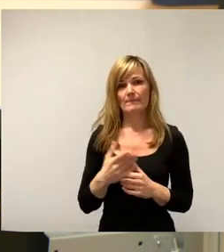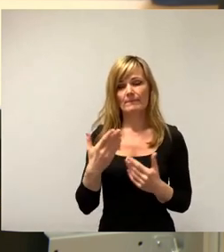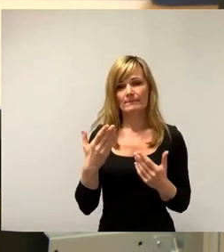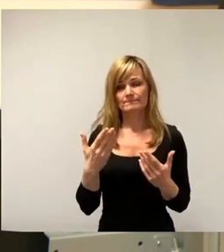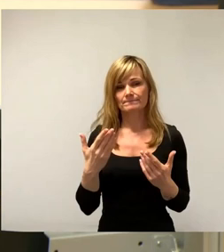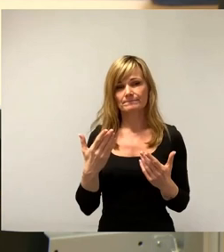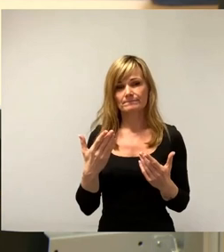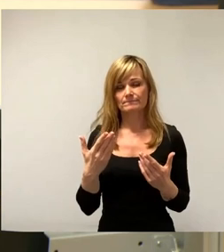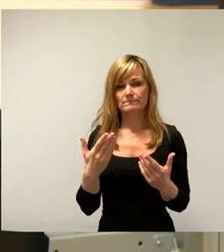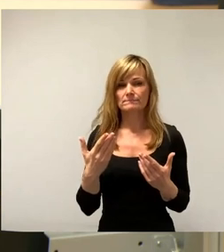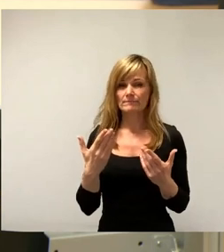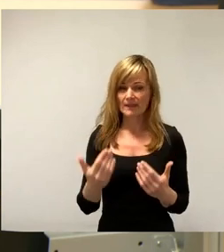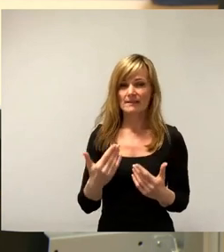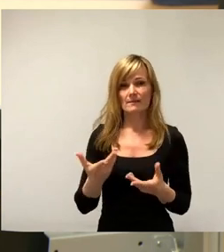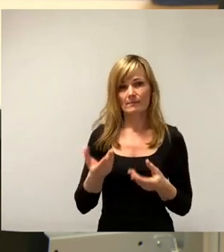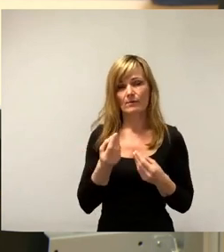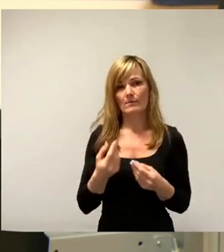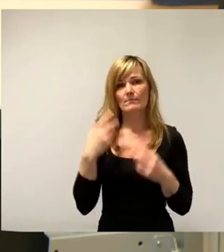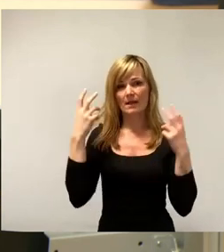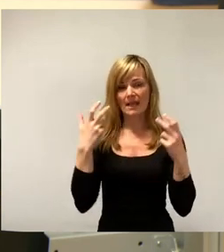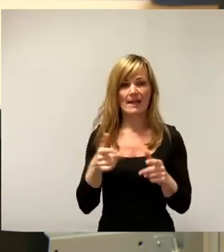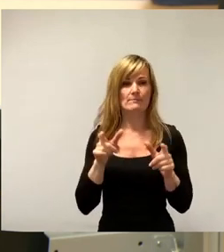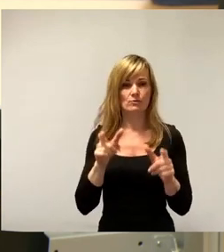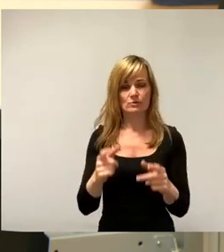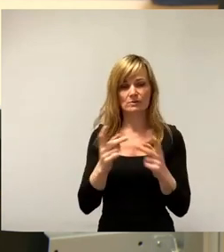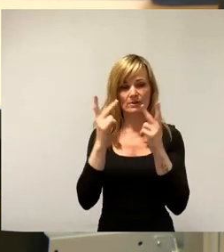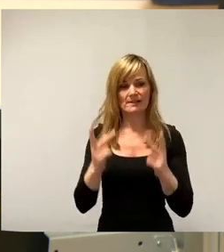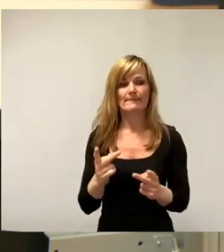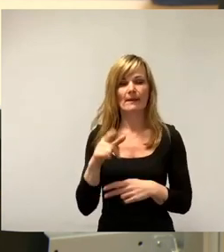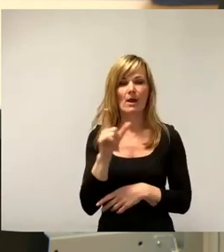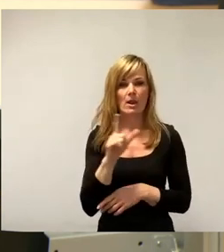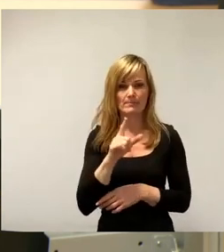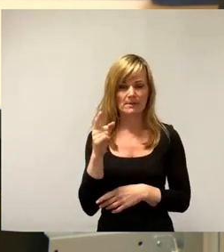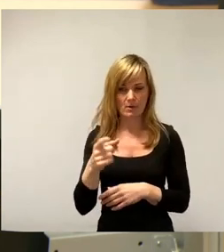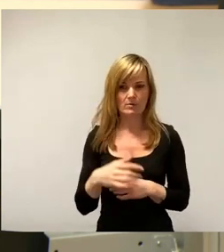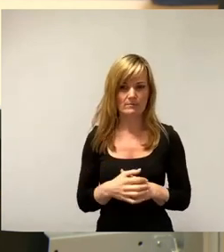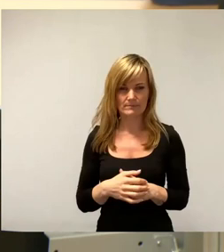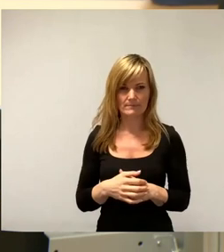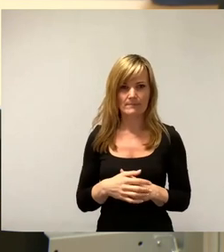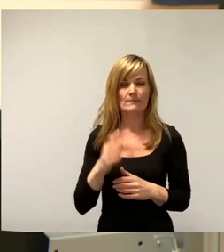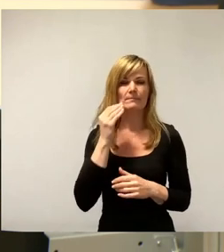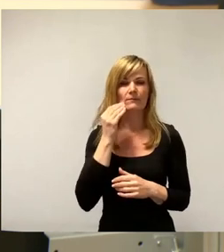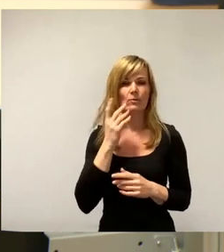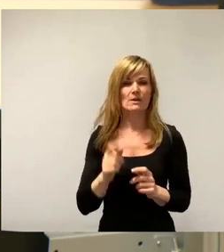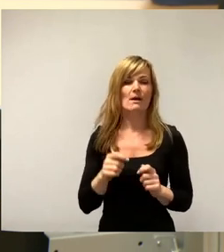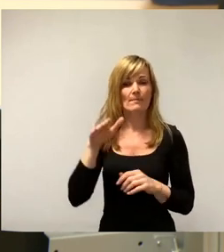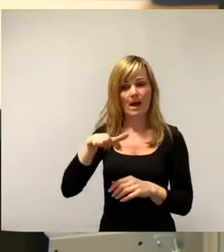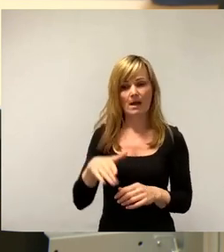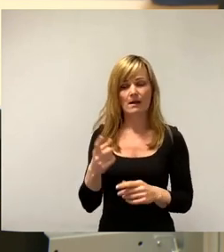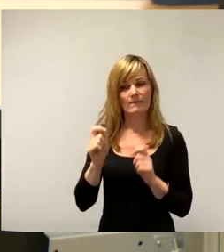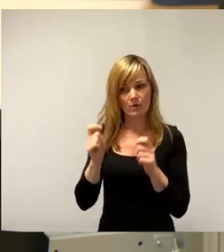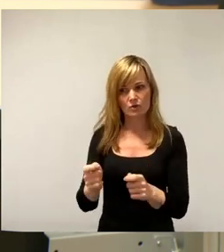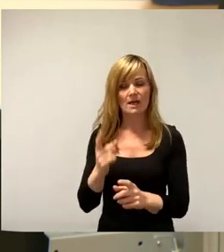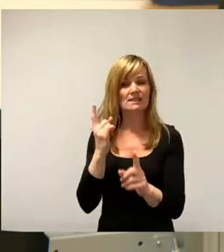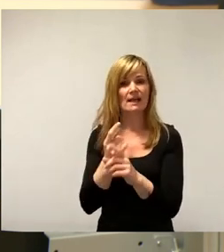Wir haben jetzt bekommen das Lärmschutzkonzept in Löbtau. Dort ist Bewohnerparken vorgeschlagen. Und wen treffen wir dort? Dort treffen